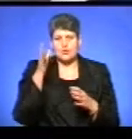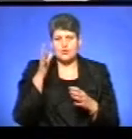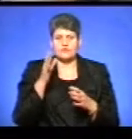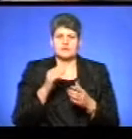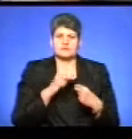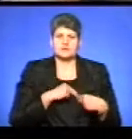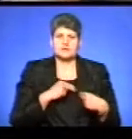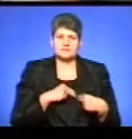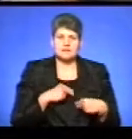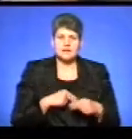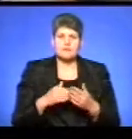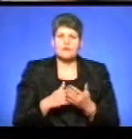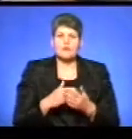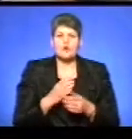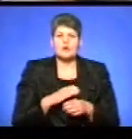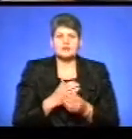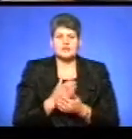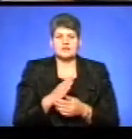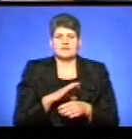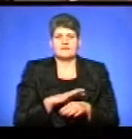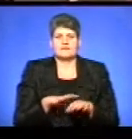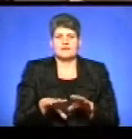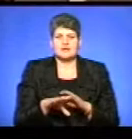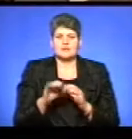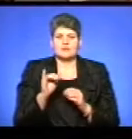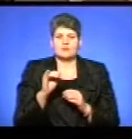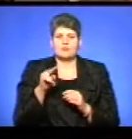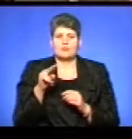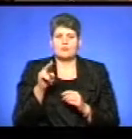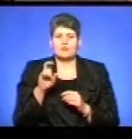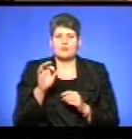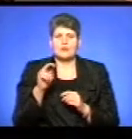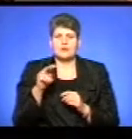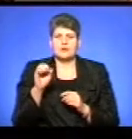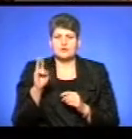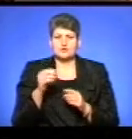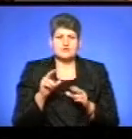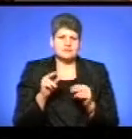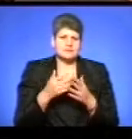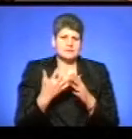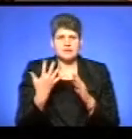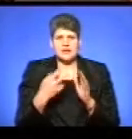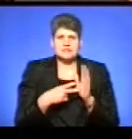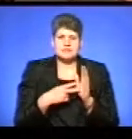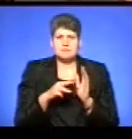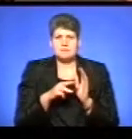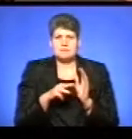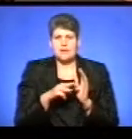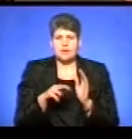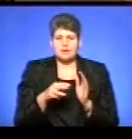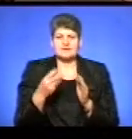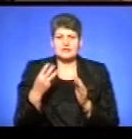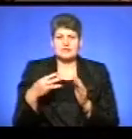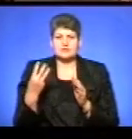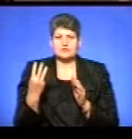-меморіального музею політичних в'язнів Ігор Олеш Шук. Цифра десь приблизно 5-7 мільйонів. Справа в тому, що ми в 1932